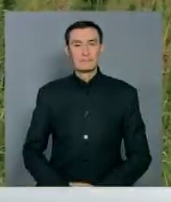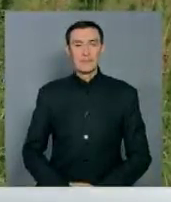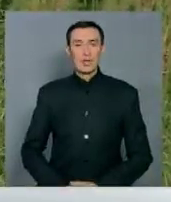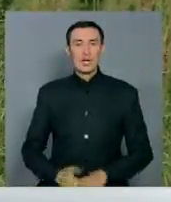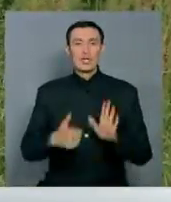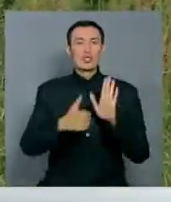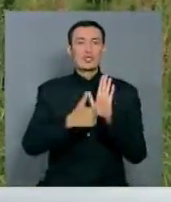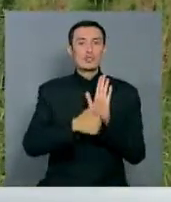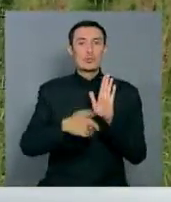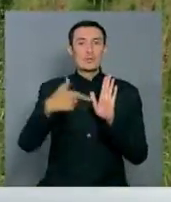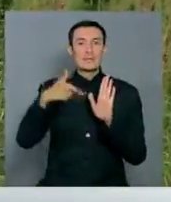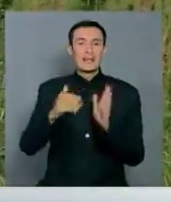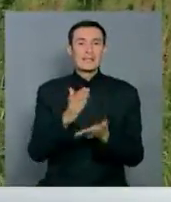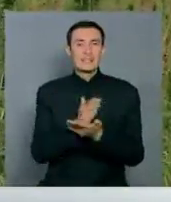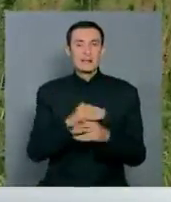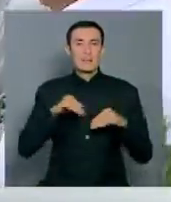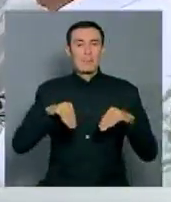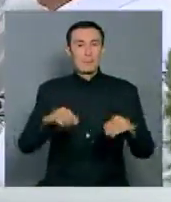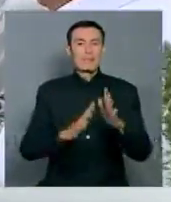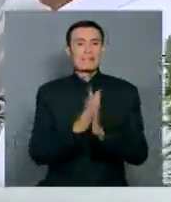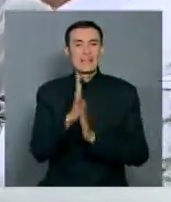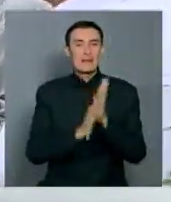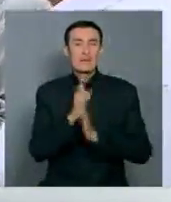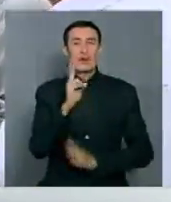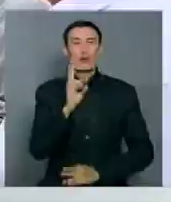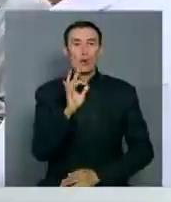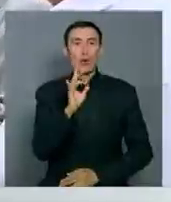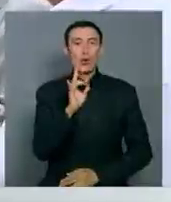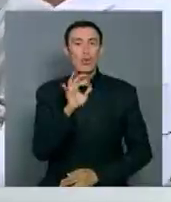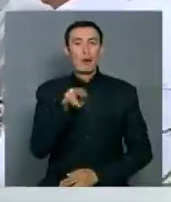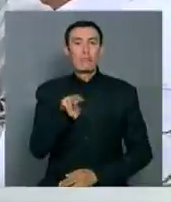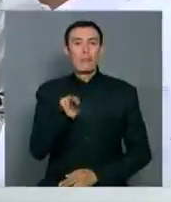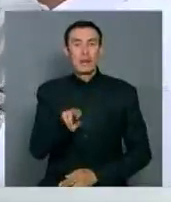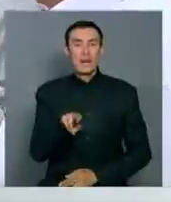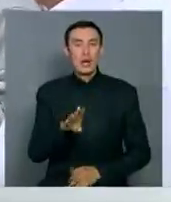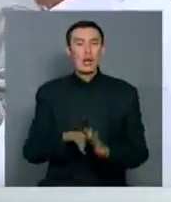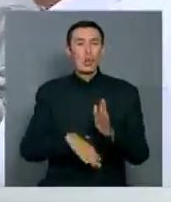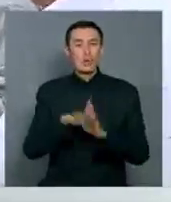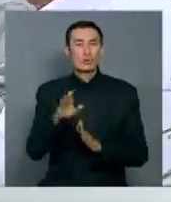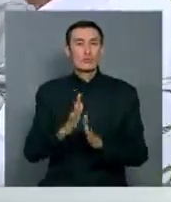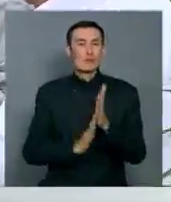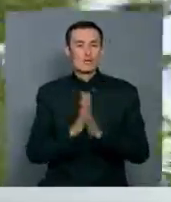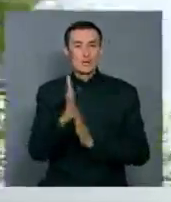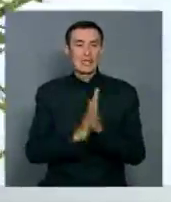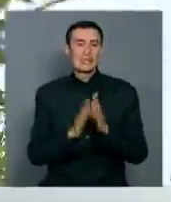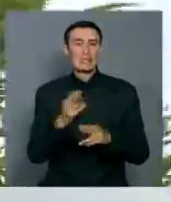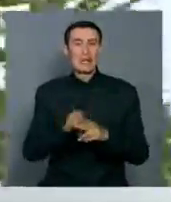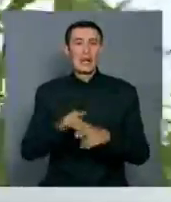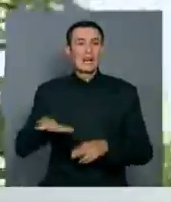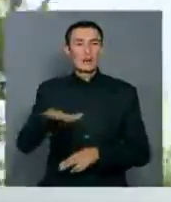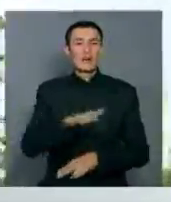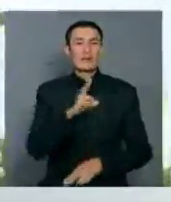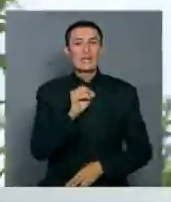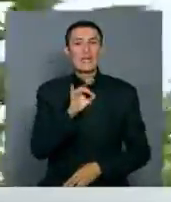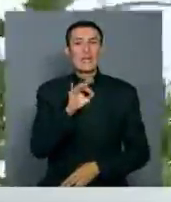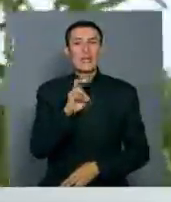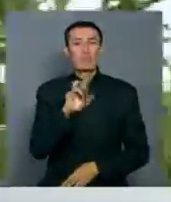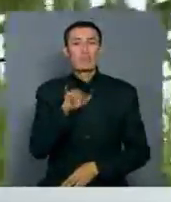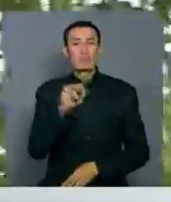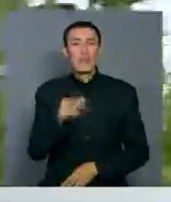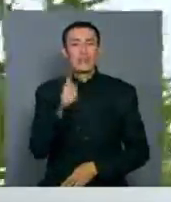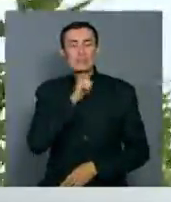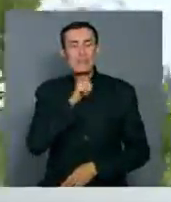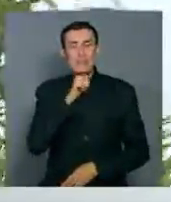600 гектаров составляют посевы конопли. Здесь, в Кирбулатском районе, она прижилась лучше всего, говорят специалисты. А для этого пришлось в качестве